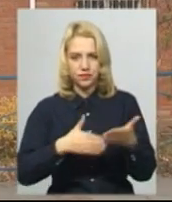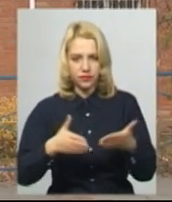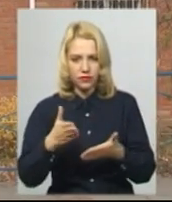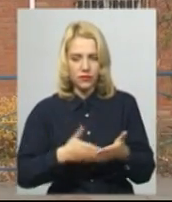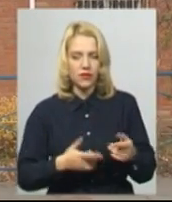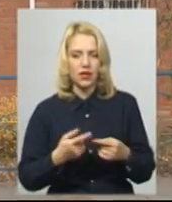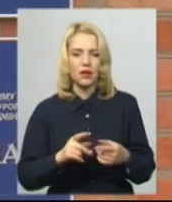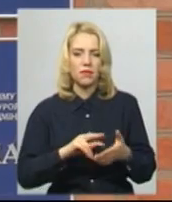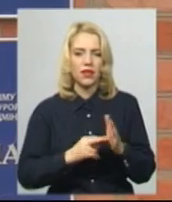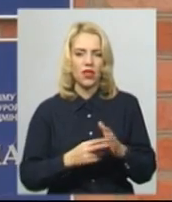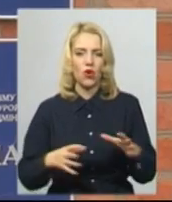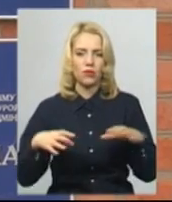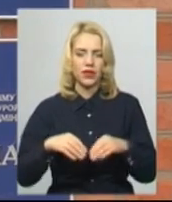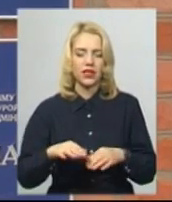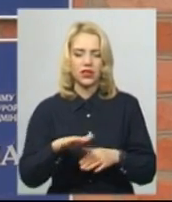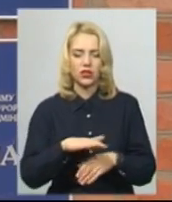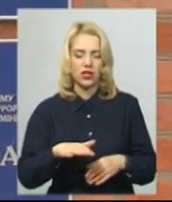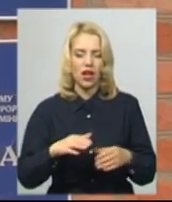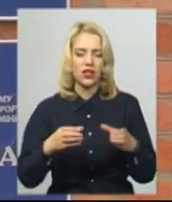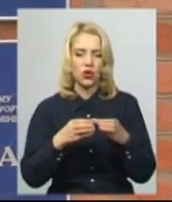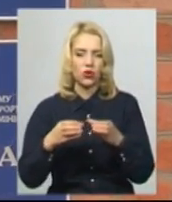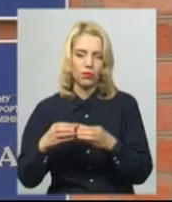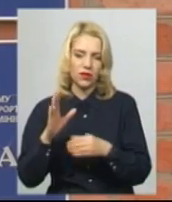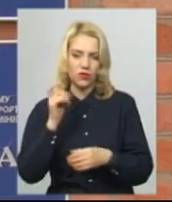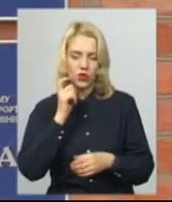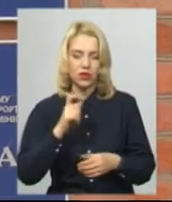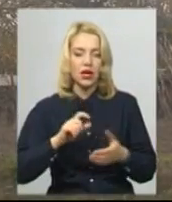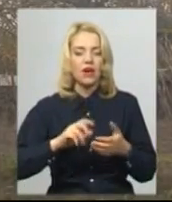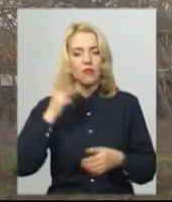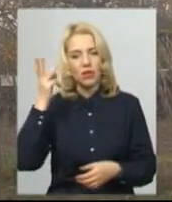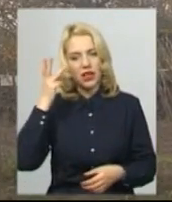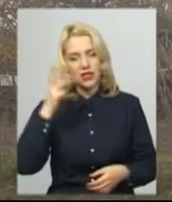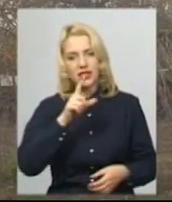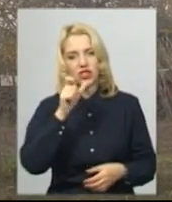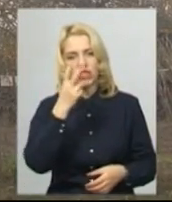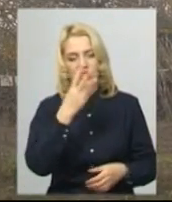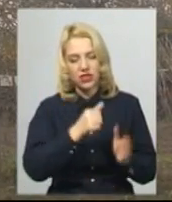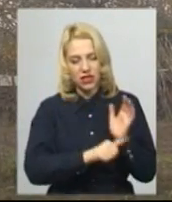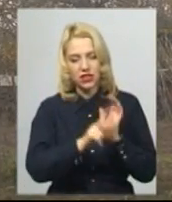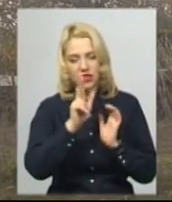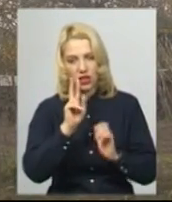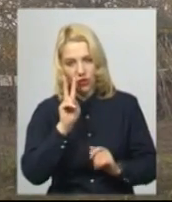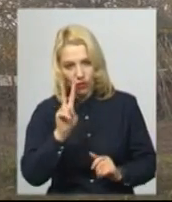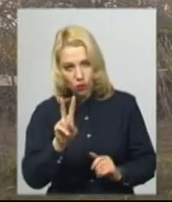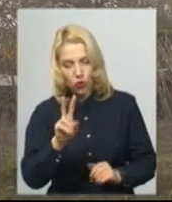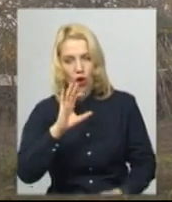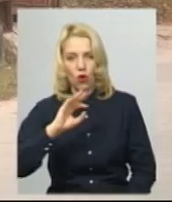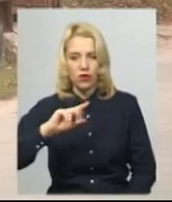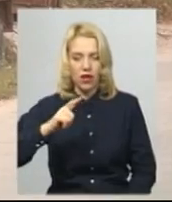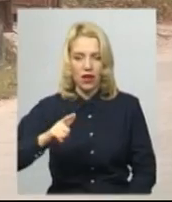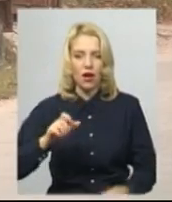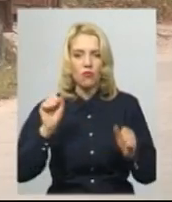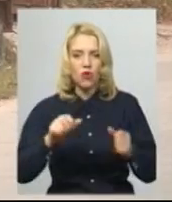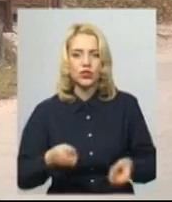об'єднаних тергромад в Україні. Тож, в Хмельницькій області із запланованих 62 ОТГ може залишитися менше 50. Леся Боровець, Віктор